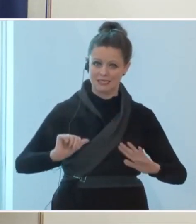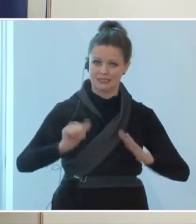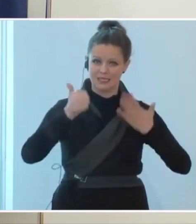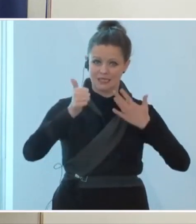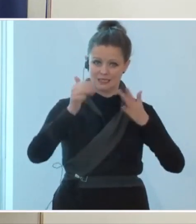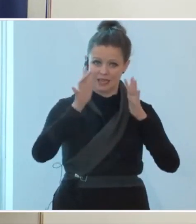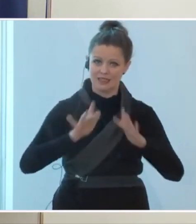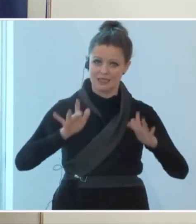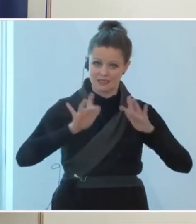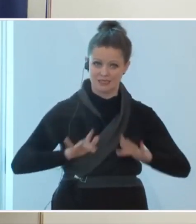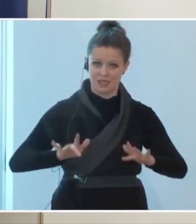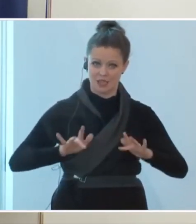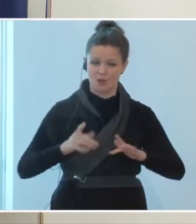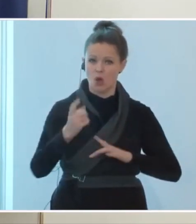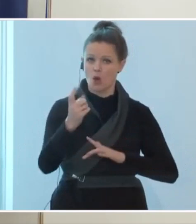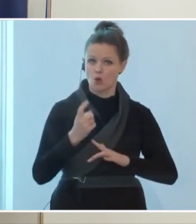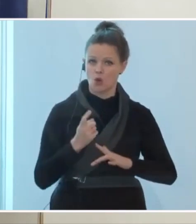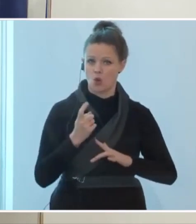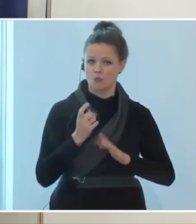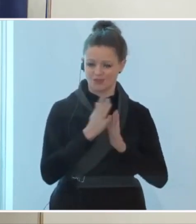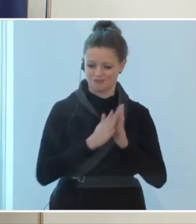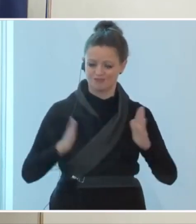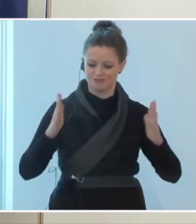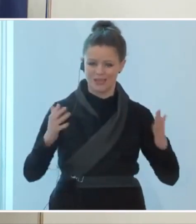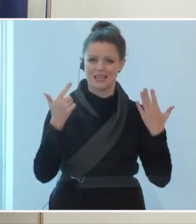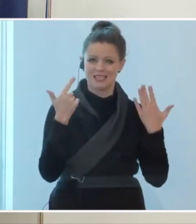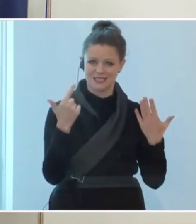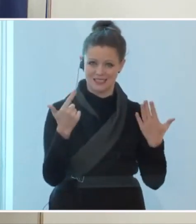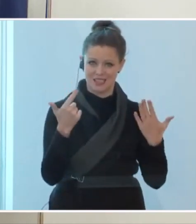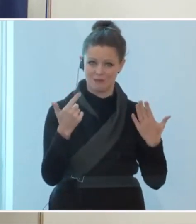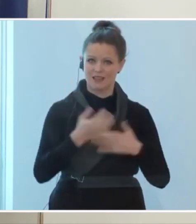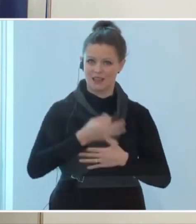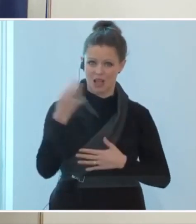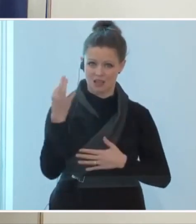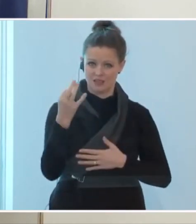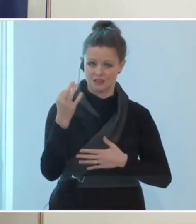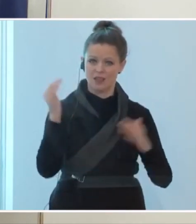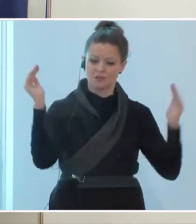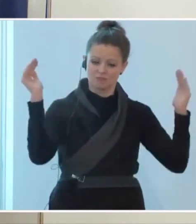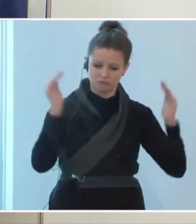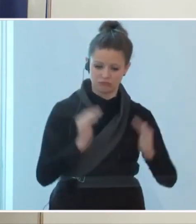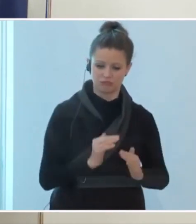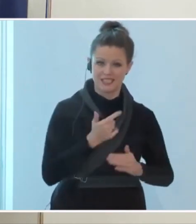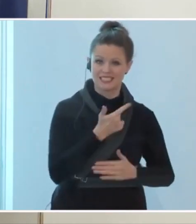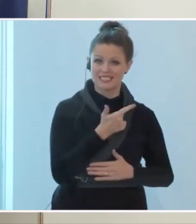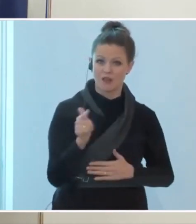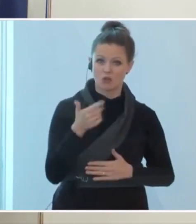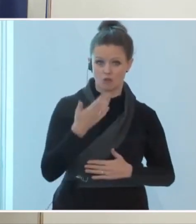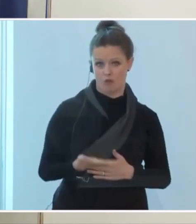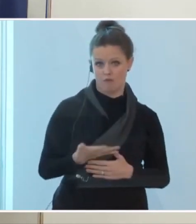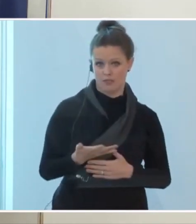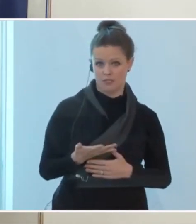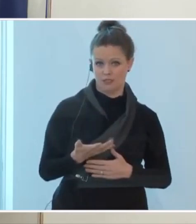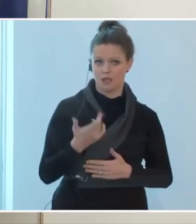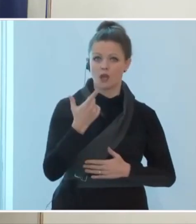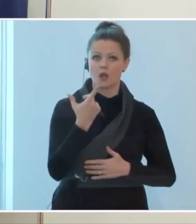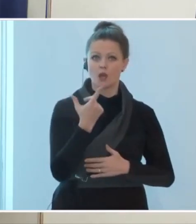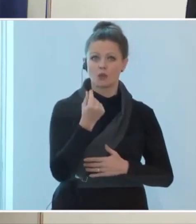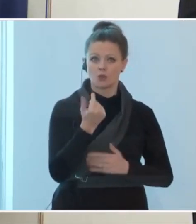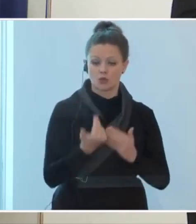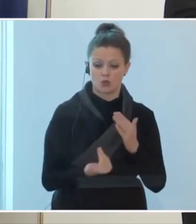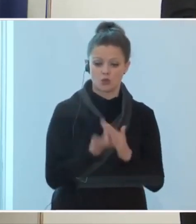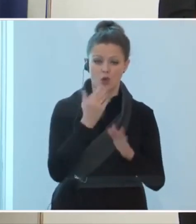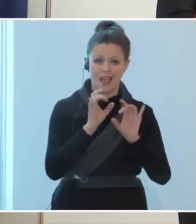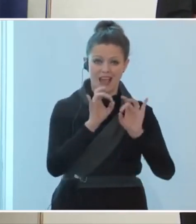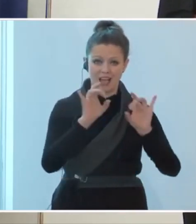Dezember auf eine Sieben-Tage-Inzidenz von 250 sinken. Das bedeutet in Neuansteckungen